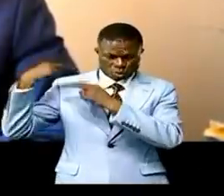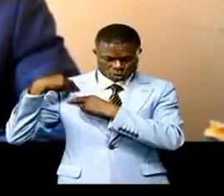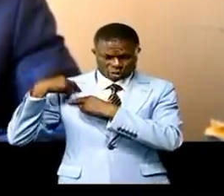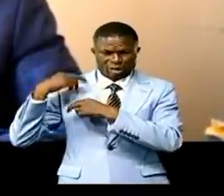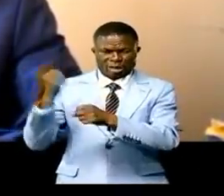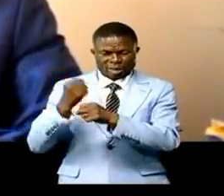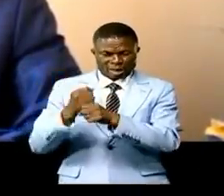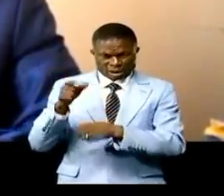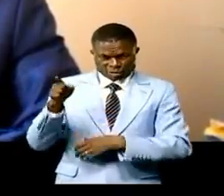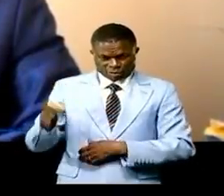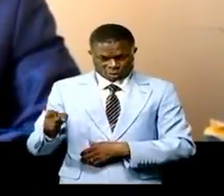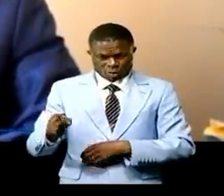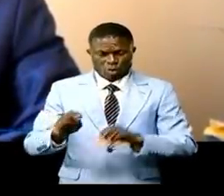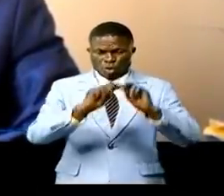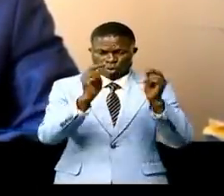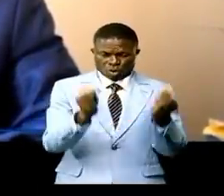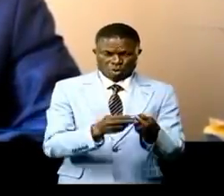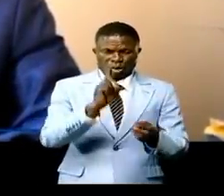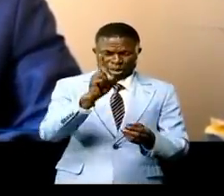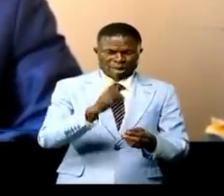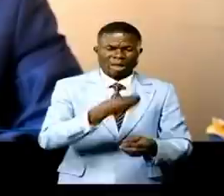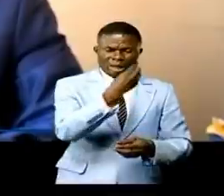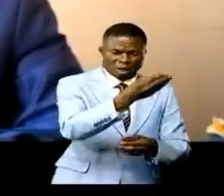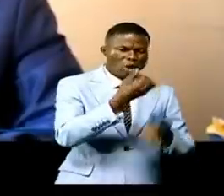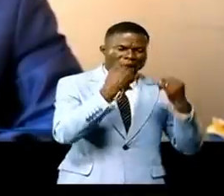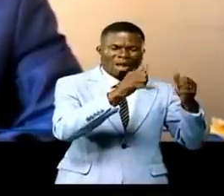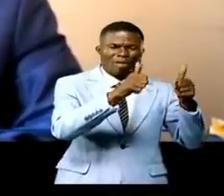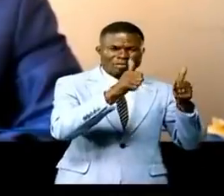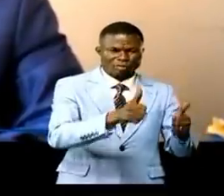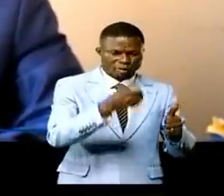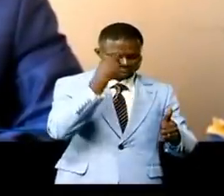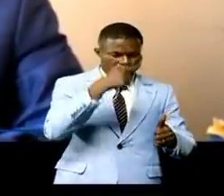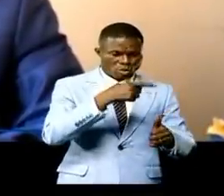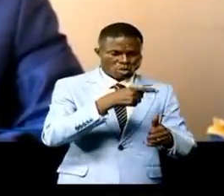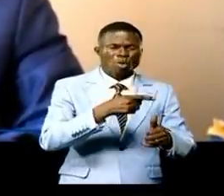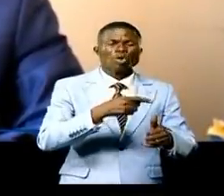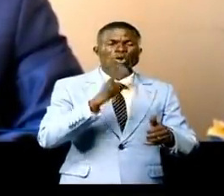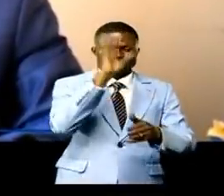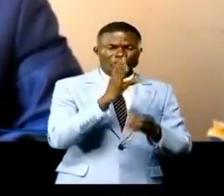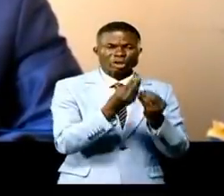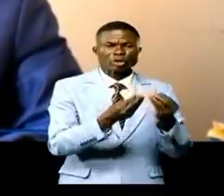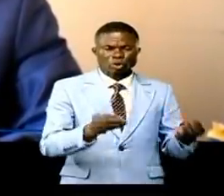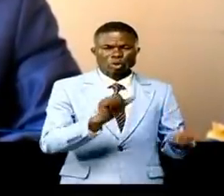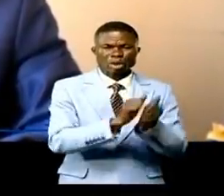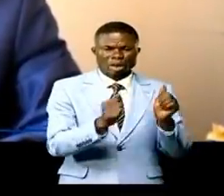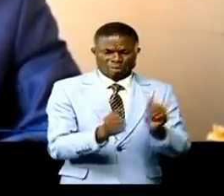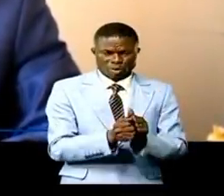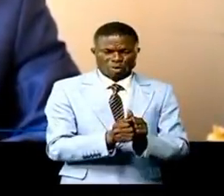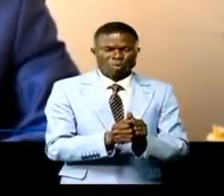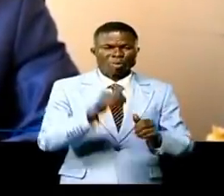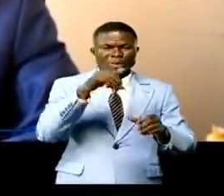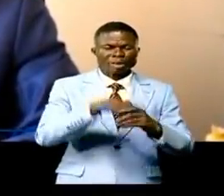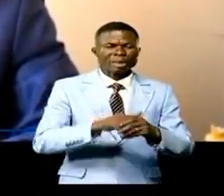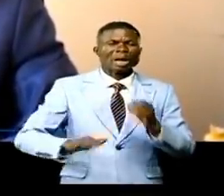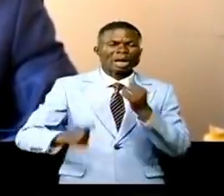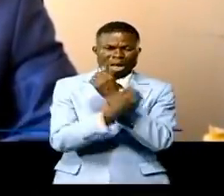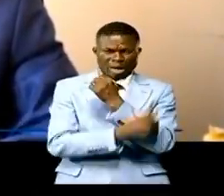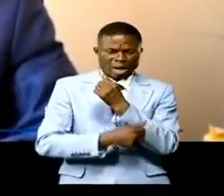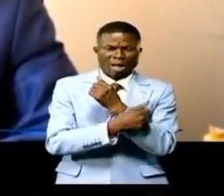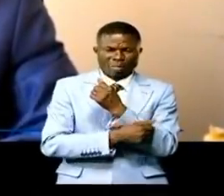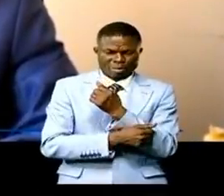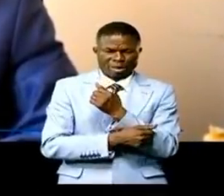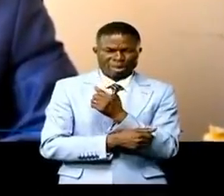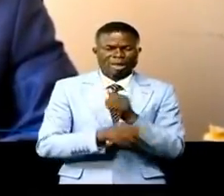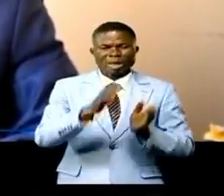à donner à la Dégirade la matière envie de faire face ou de rélever les défis des assignations